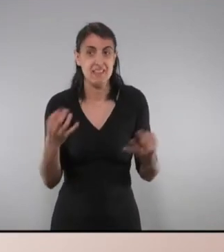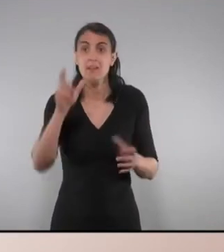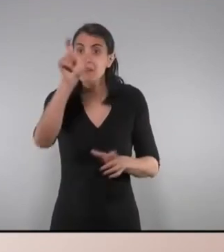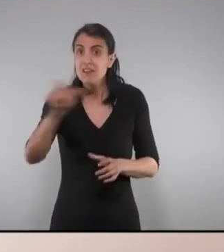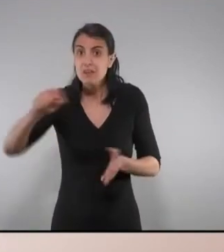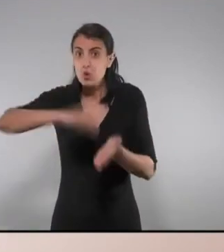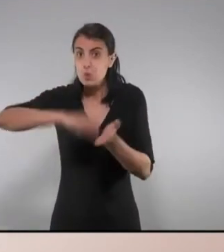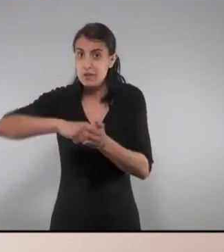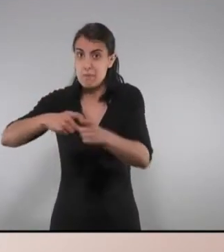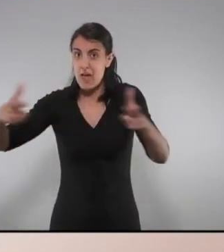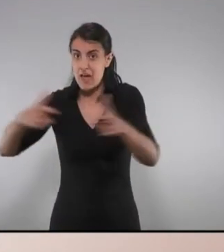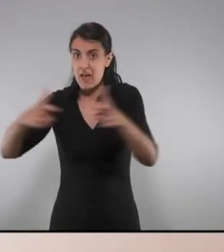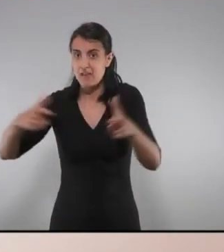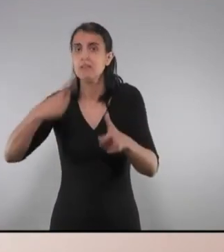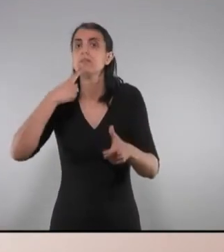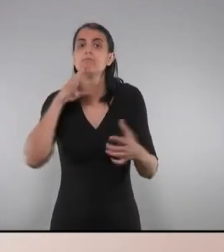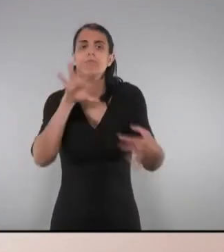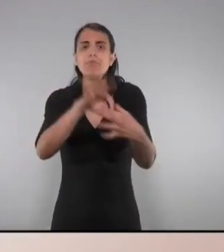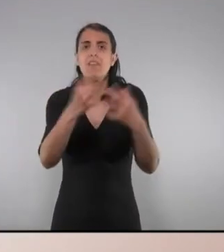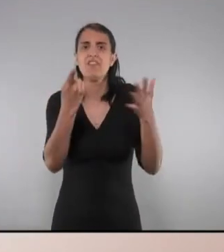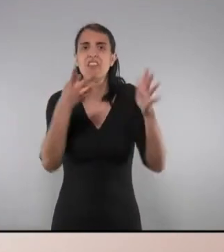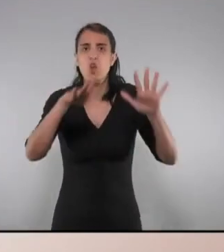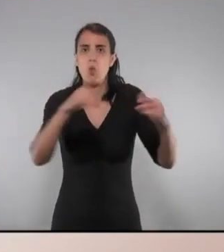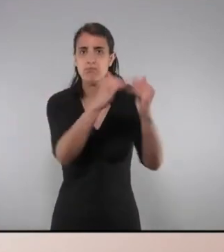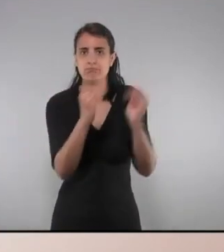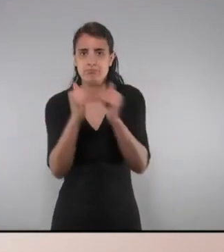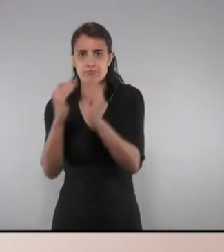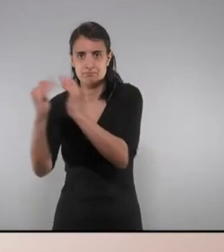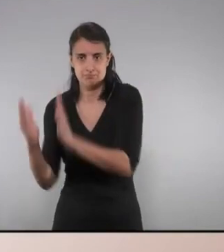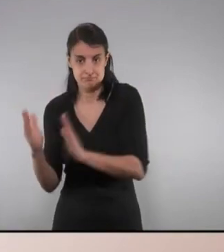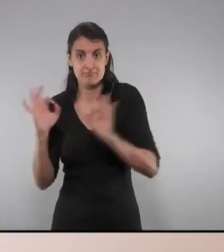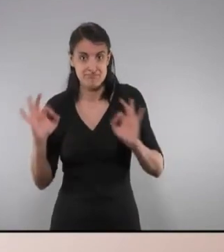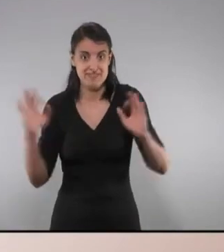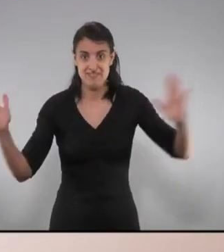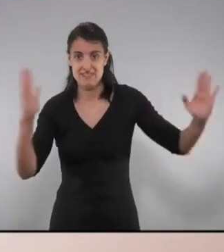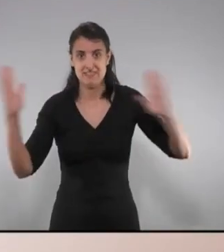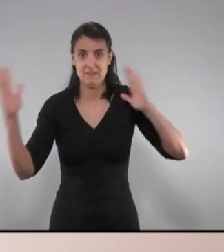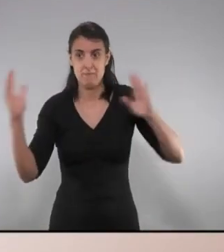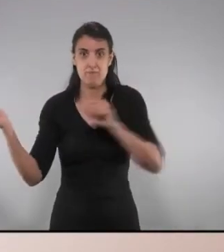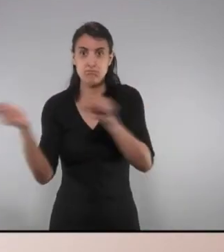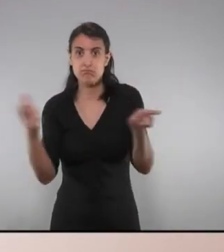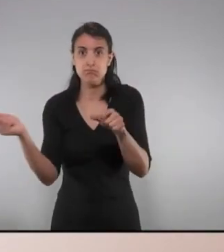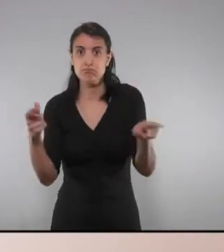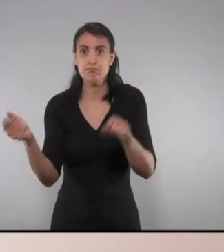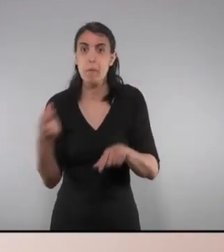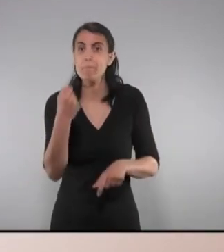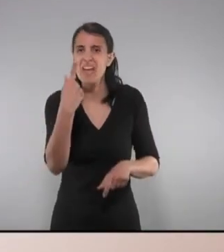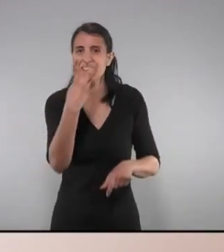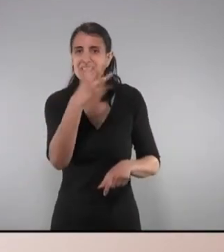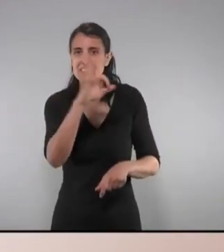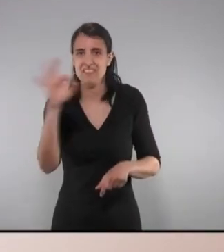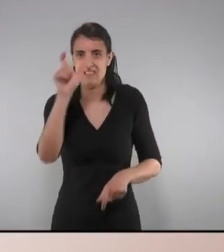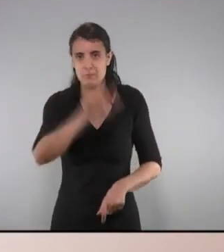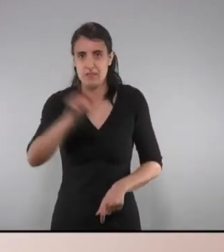deia, fan referència a 19 dispositius i durant aquest temps es van arribar a traslladar fins a 1.367 persones.